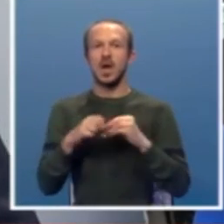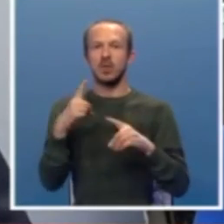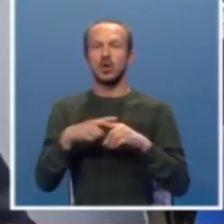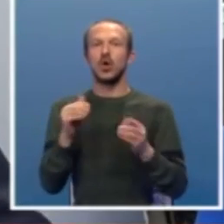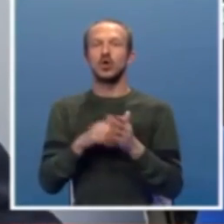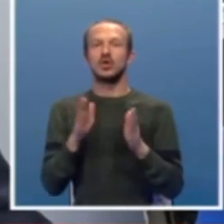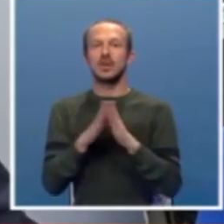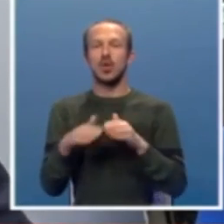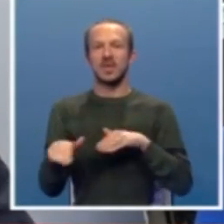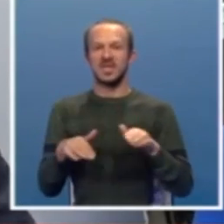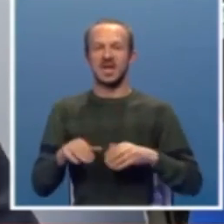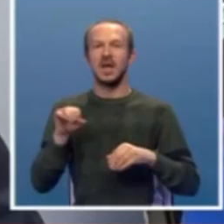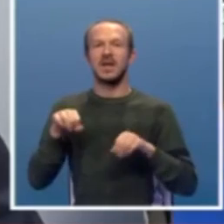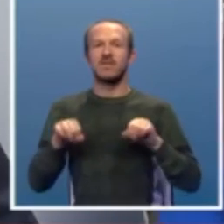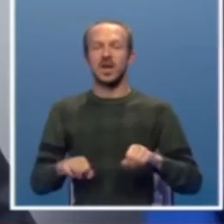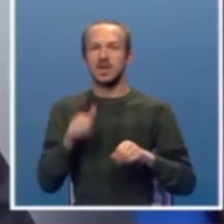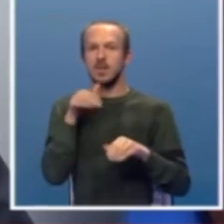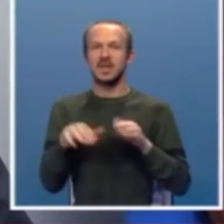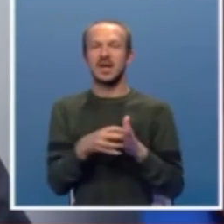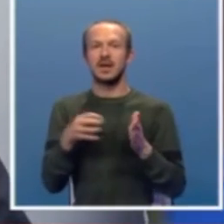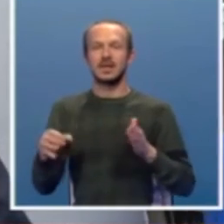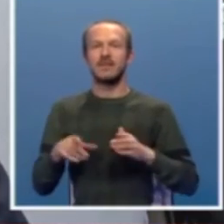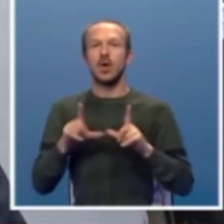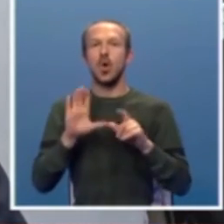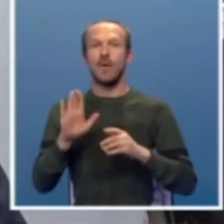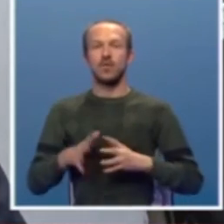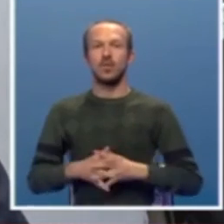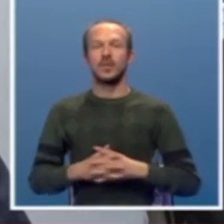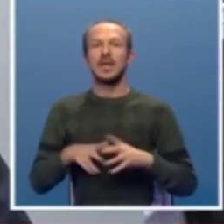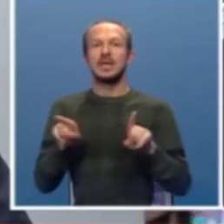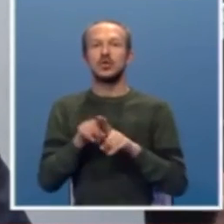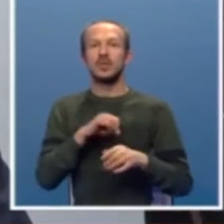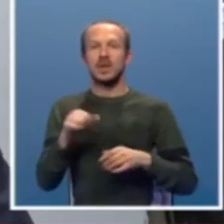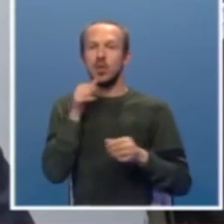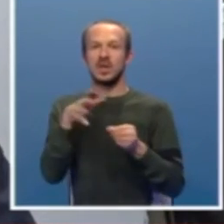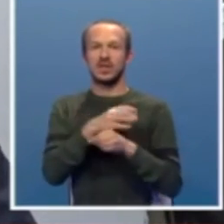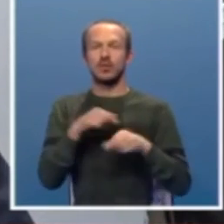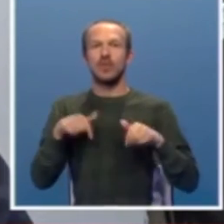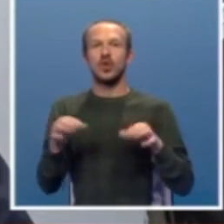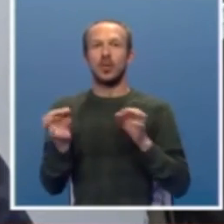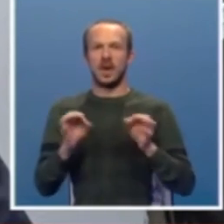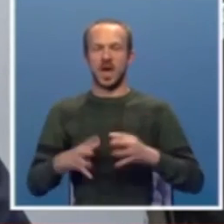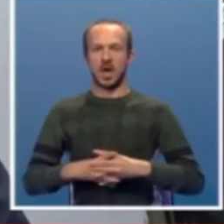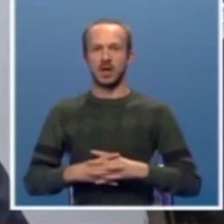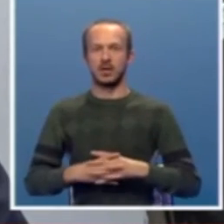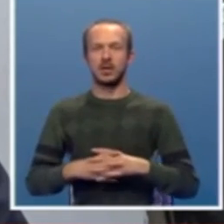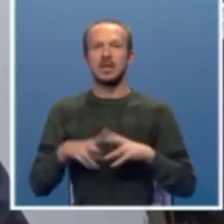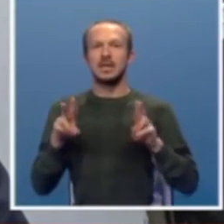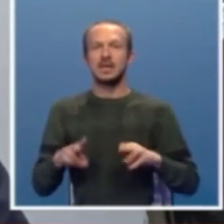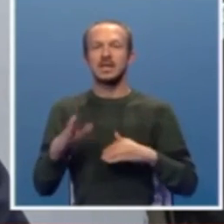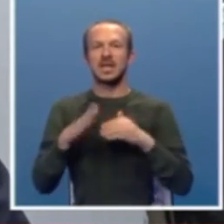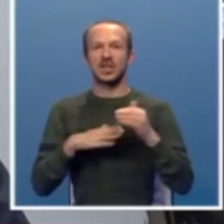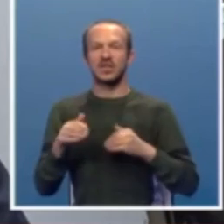zamolio ministra da vlada i ministar nastave u ovom ritmu i tempu da završimo ovde i opremanje ovog zaista